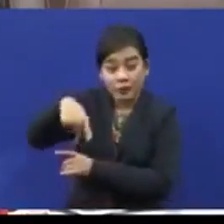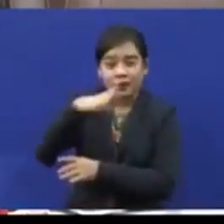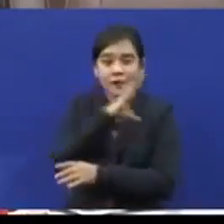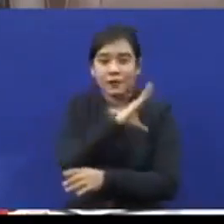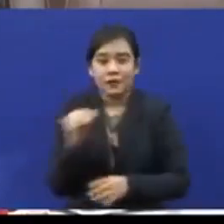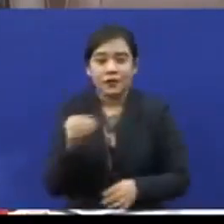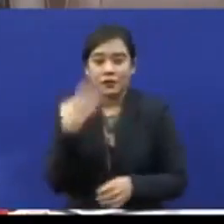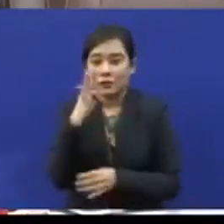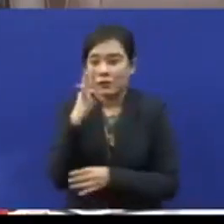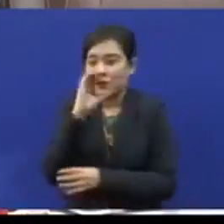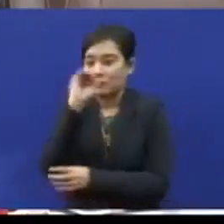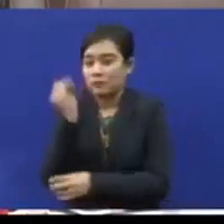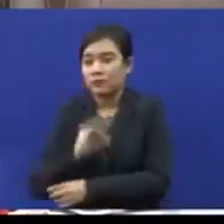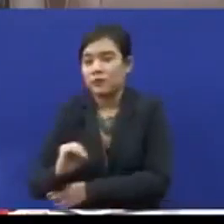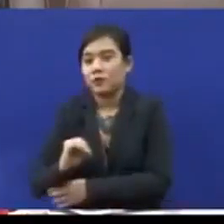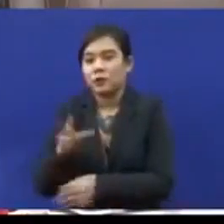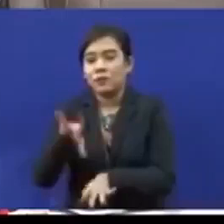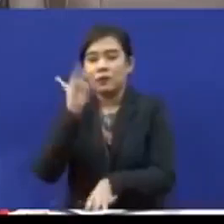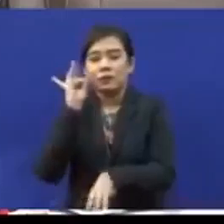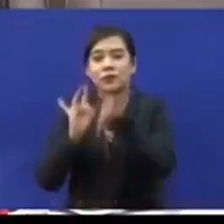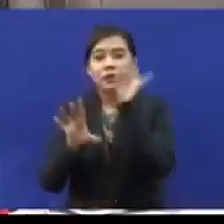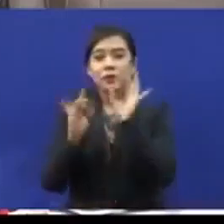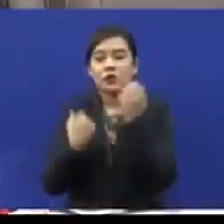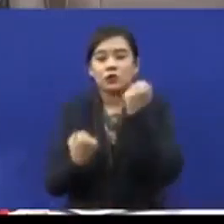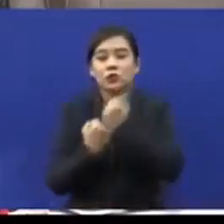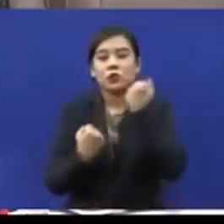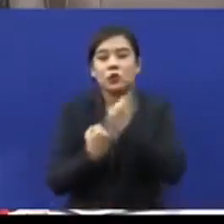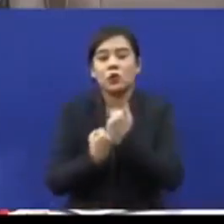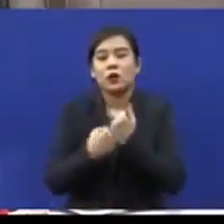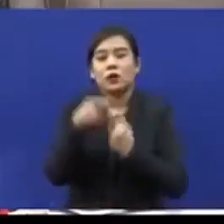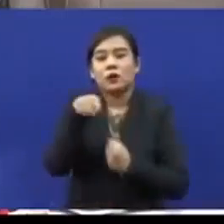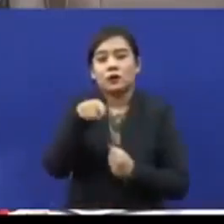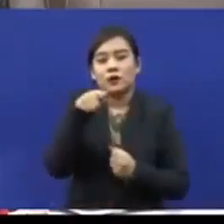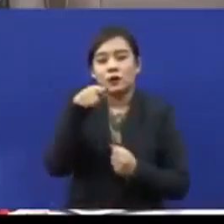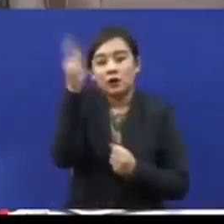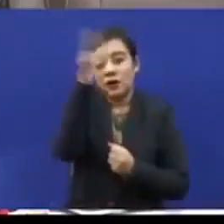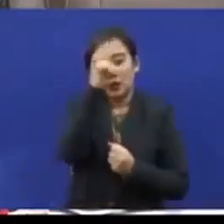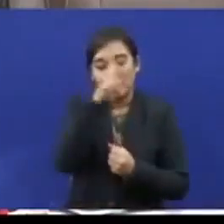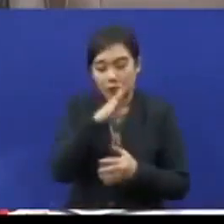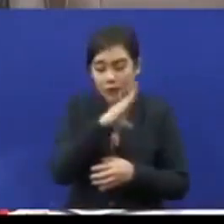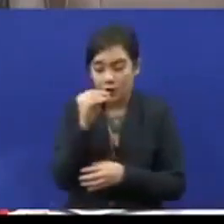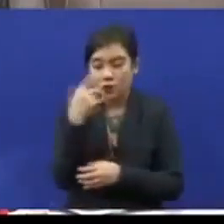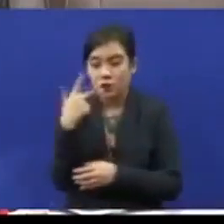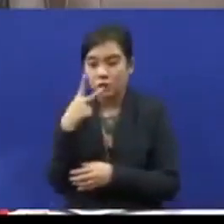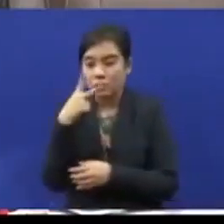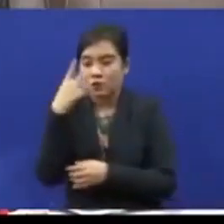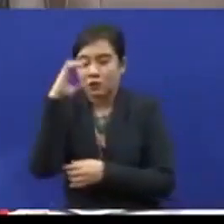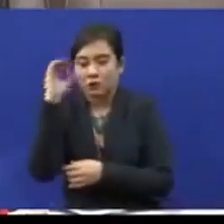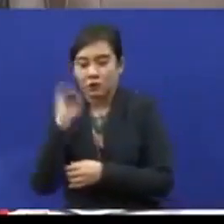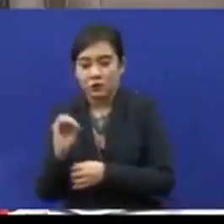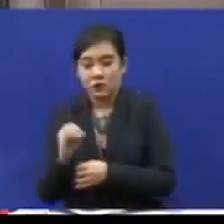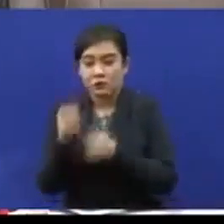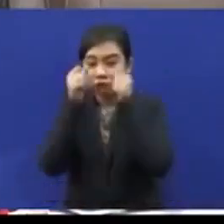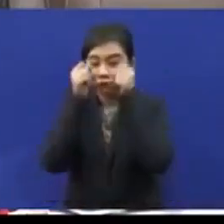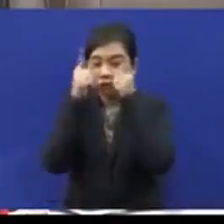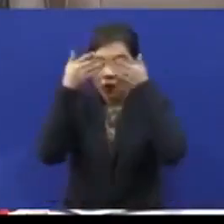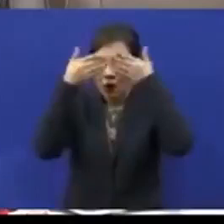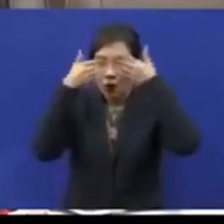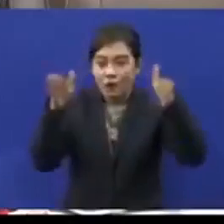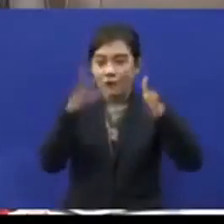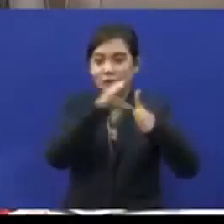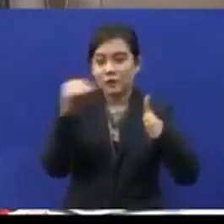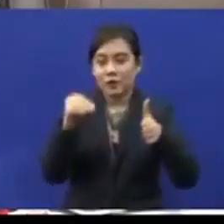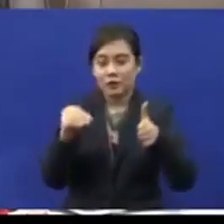% memilih sokongan pihak kerajaan, 12% kesederaan awam, 10